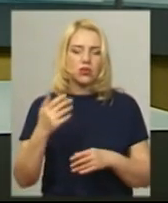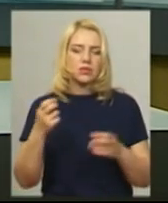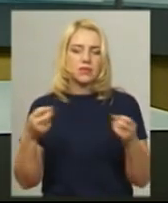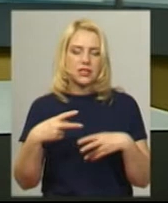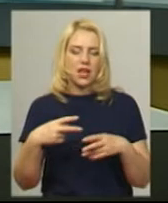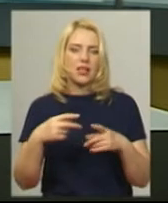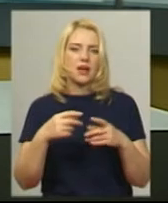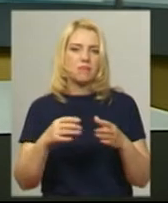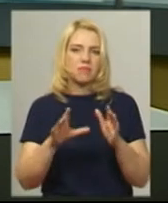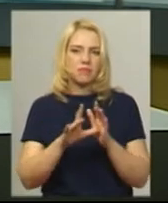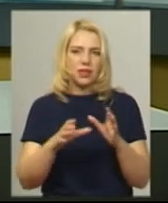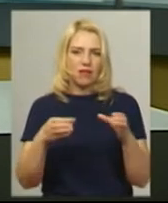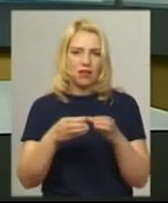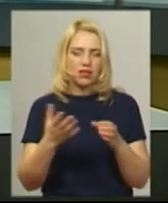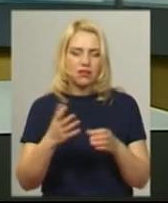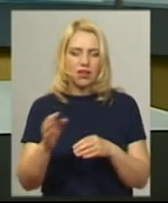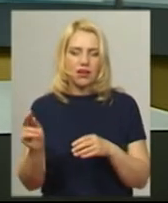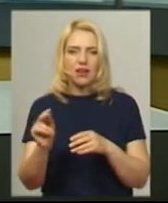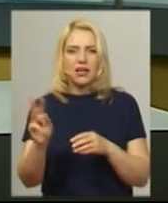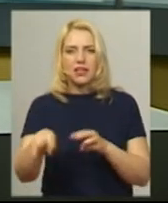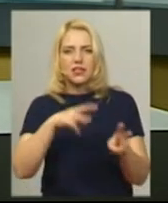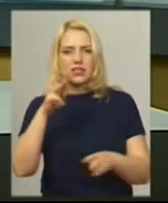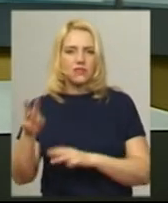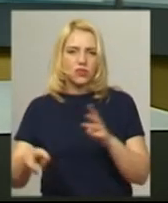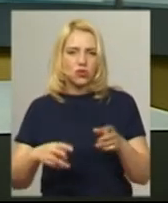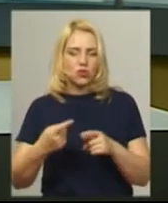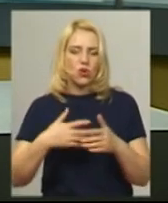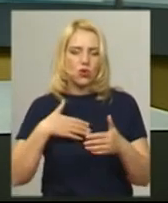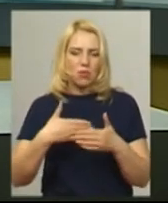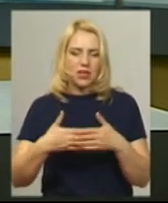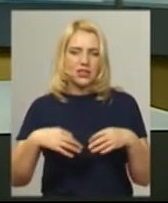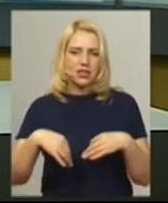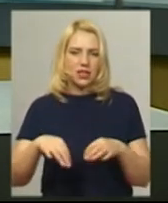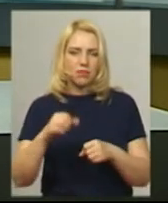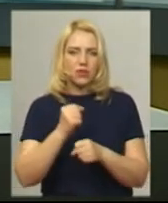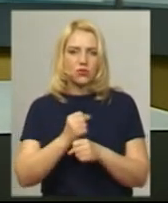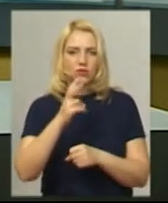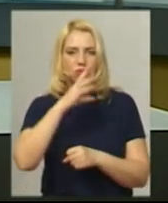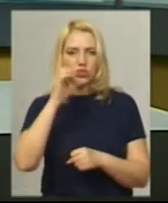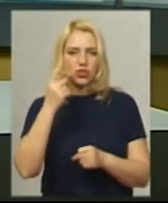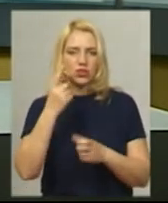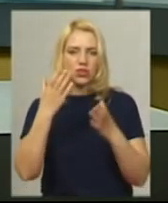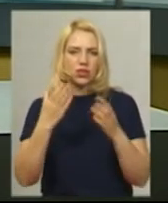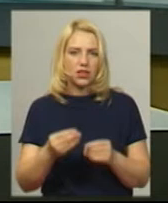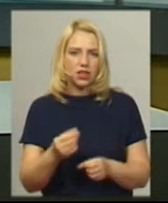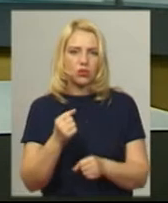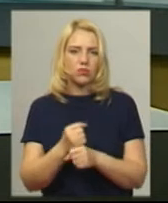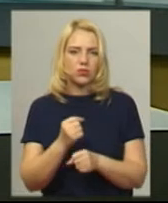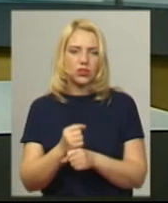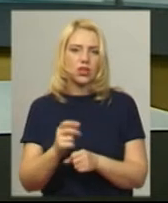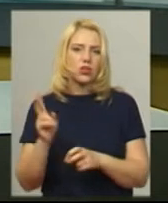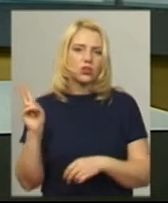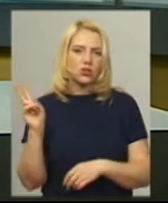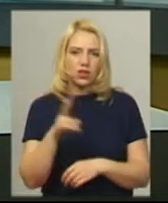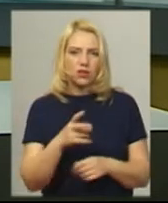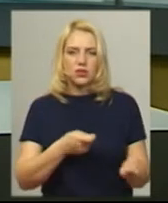яка дезінфікує громадський транспорт, працює і вночі. Віктор Паламарчук додає, за день роботи тролейбуси міста перевозять